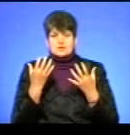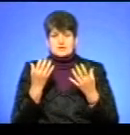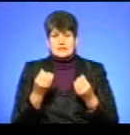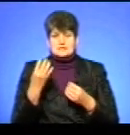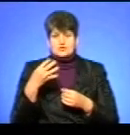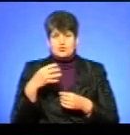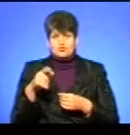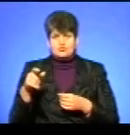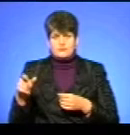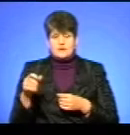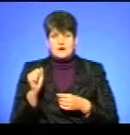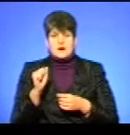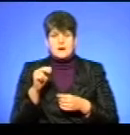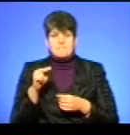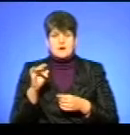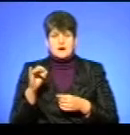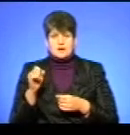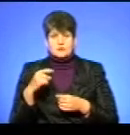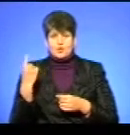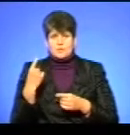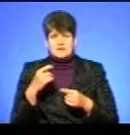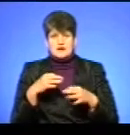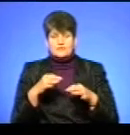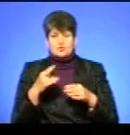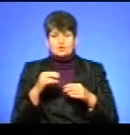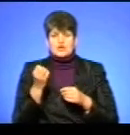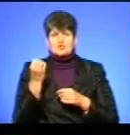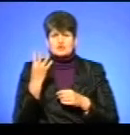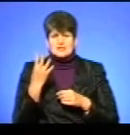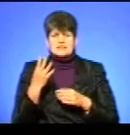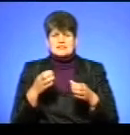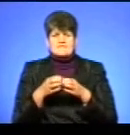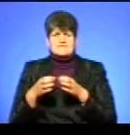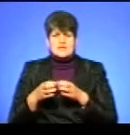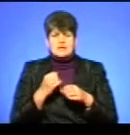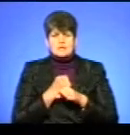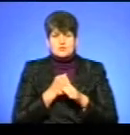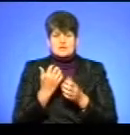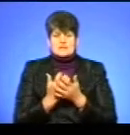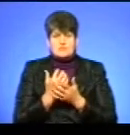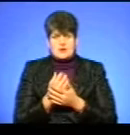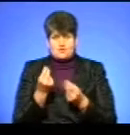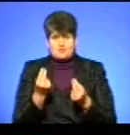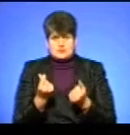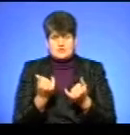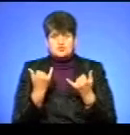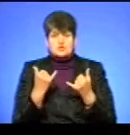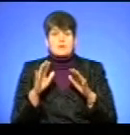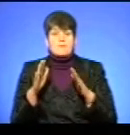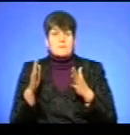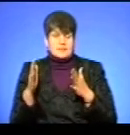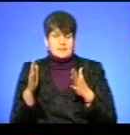40 чоловік, апарату облавтодору. І 14 філій по області, які працюють і заробляють кошти. На сьогоднішній момент